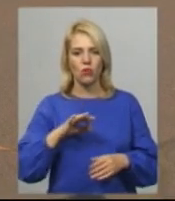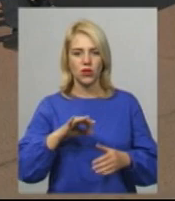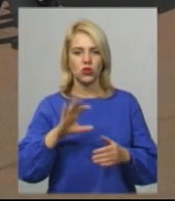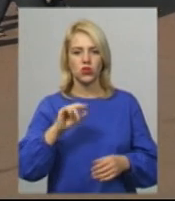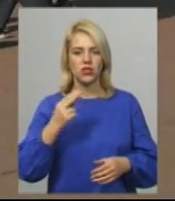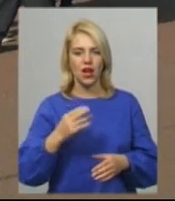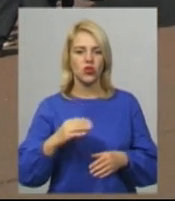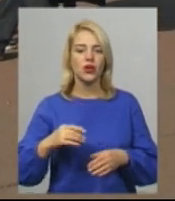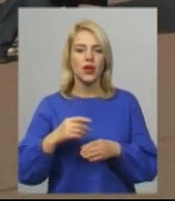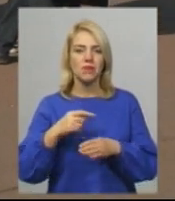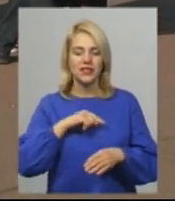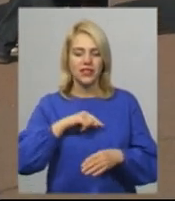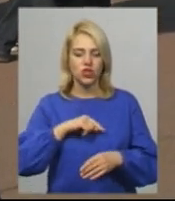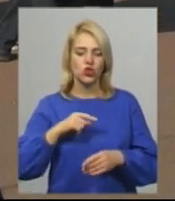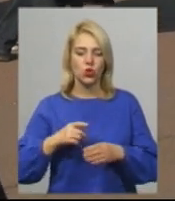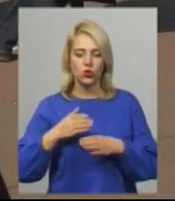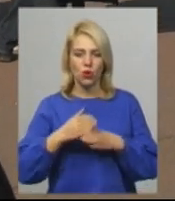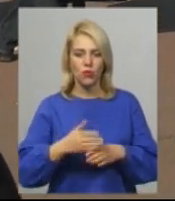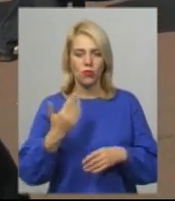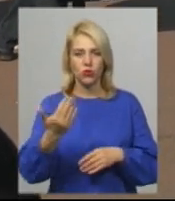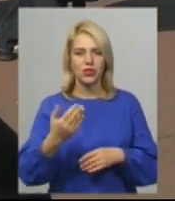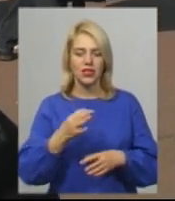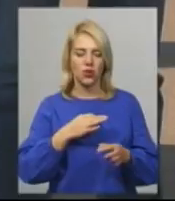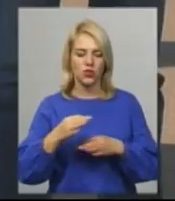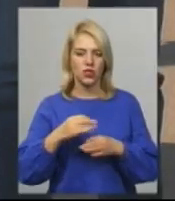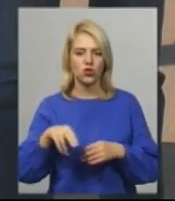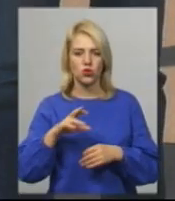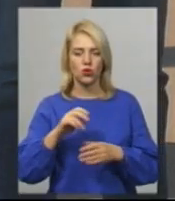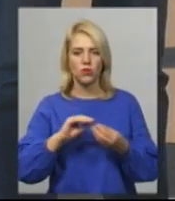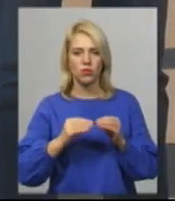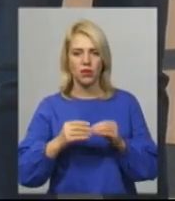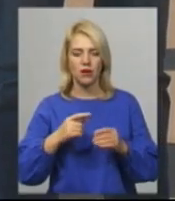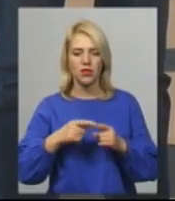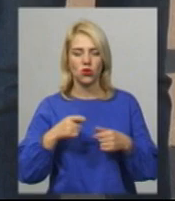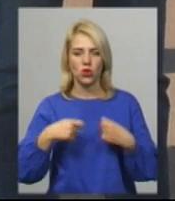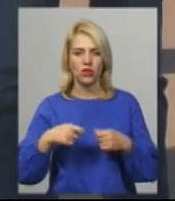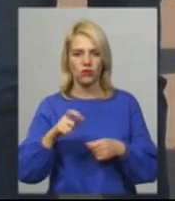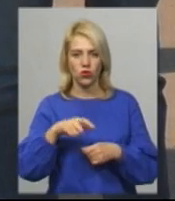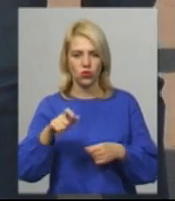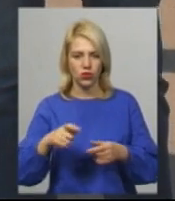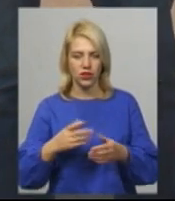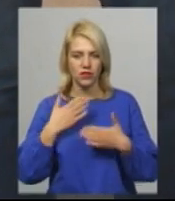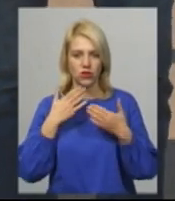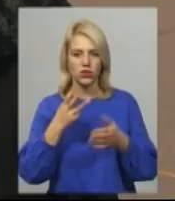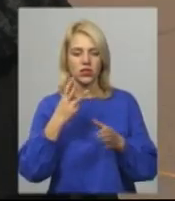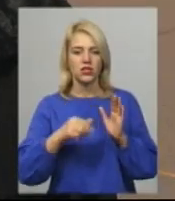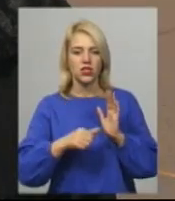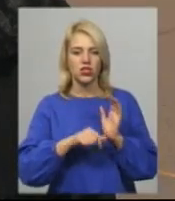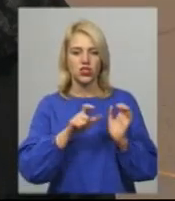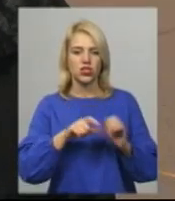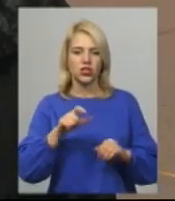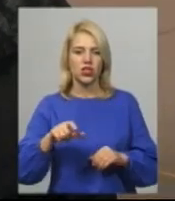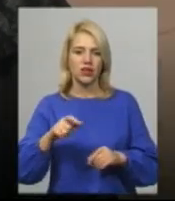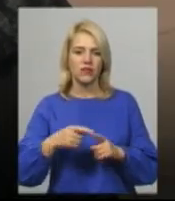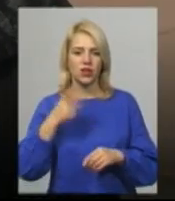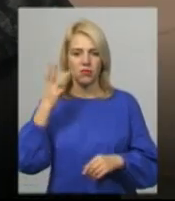допомоги Алла Андрійчу каже, до них за консультацією щодо проблеми торгівлі людей за півроку звернулося 236 жителів Хмельниччини. До нас досить